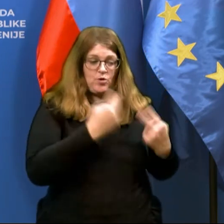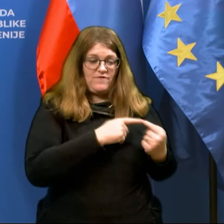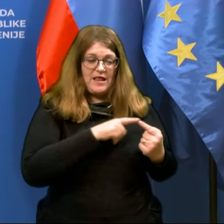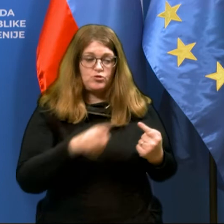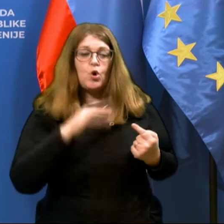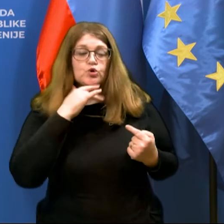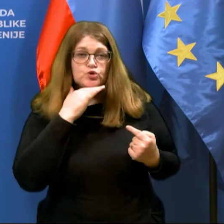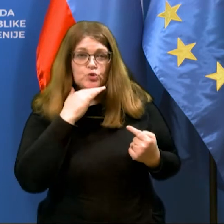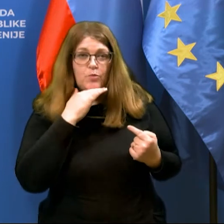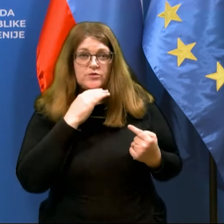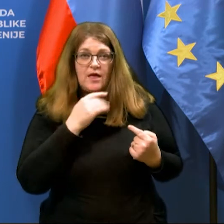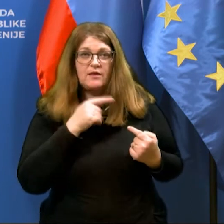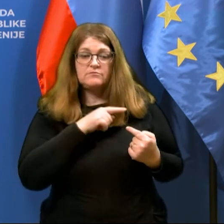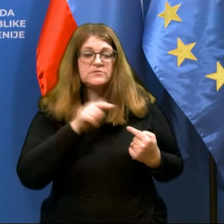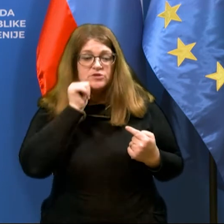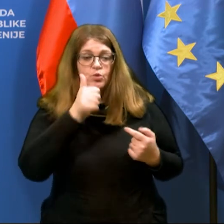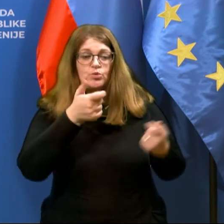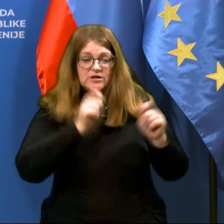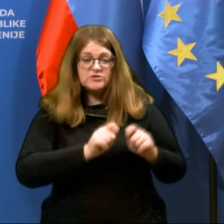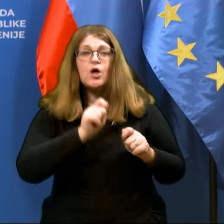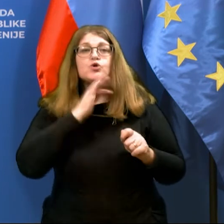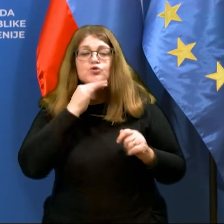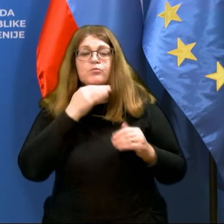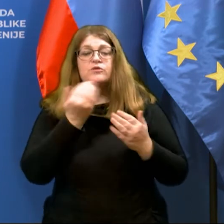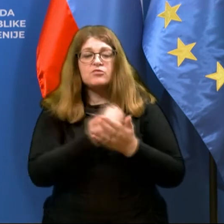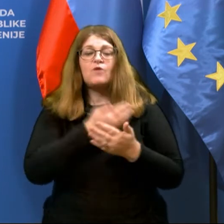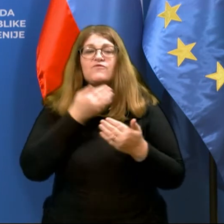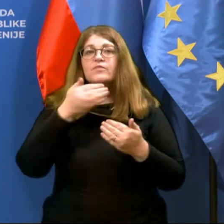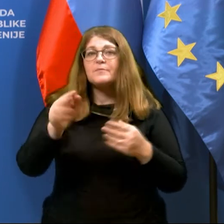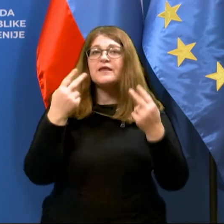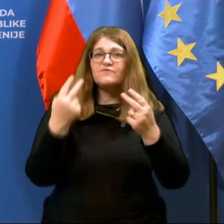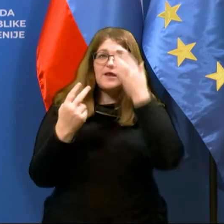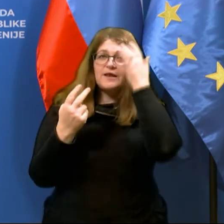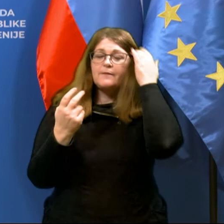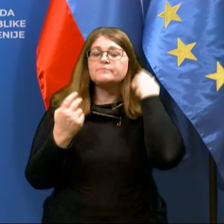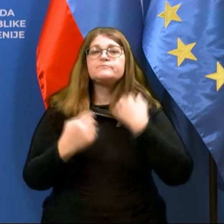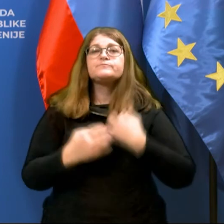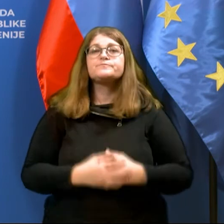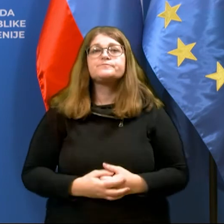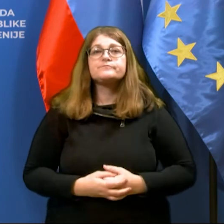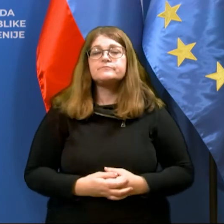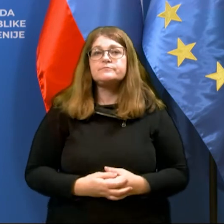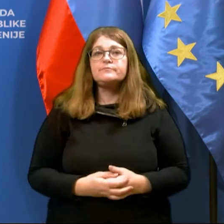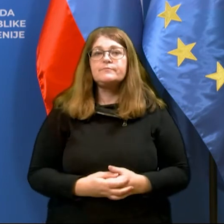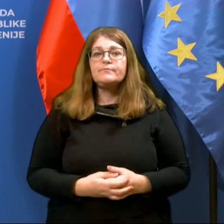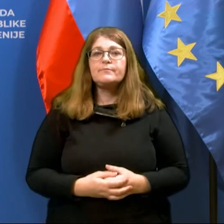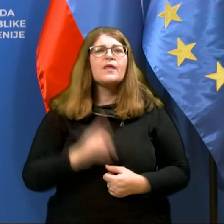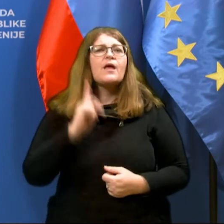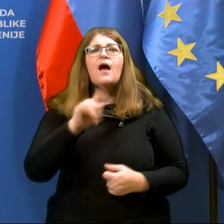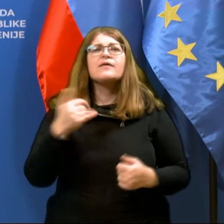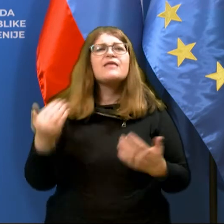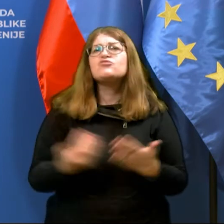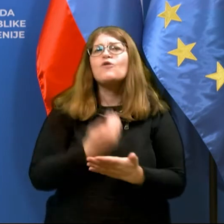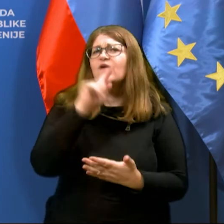se z jutrišnji dem zaključuje, novi odlok za prehajanje meja velja od sobote. Kaj je novega?